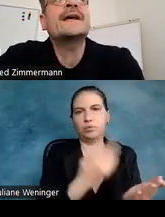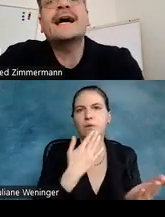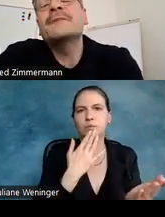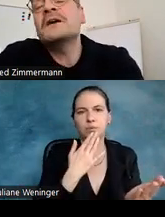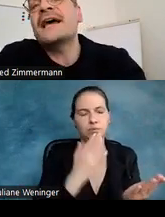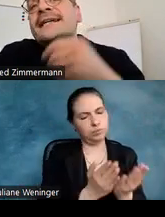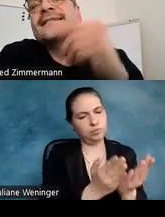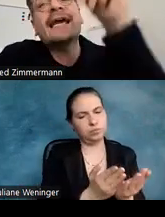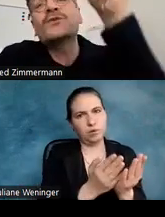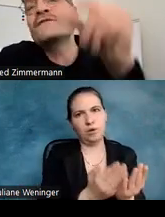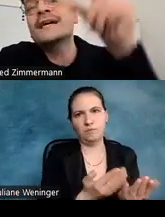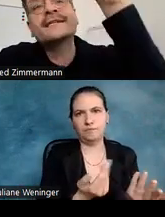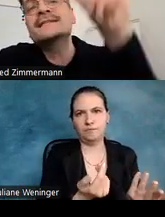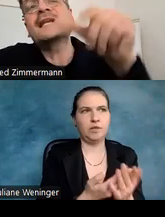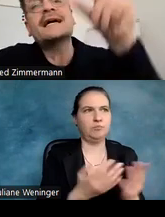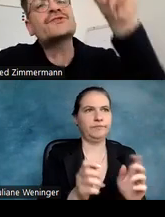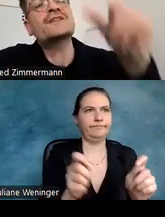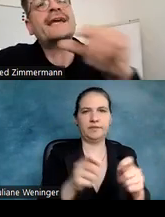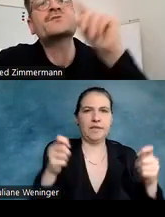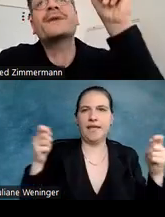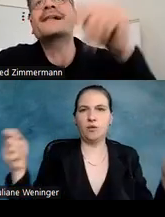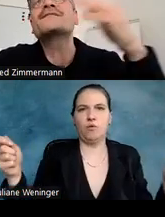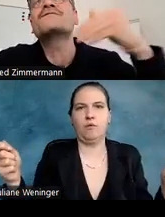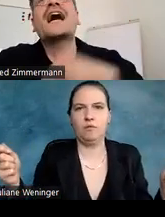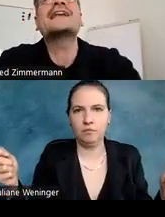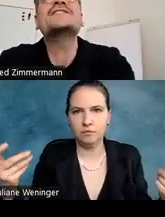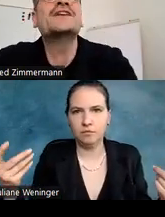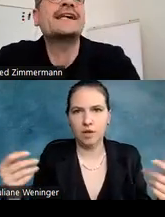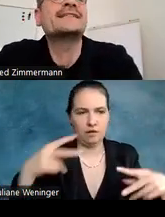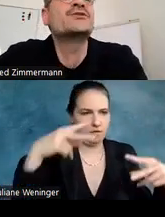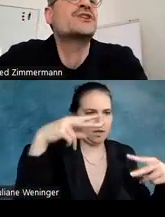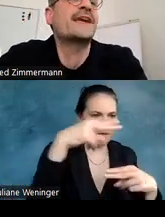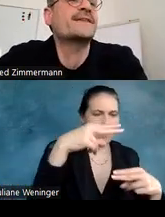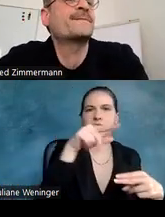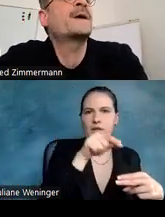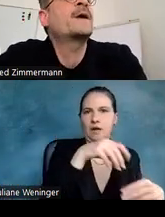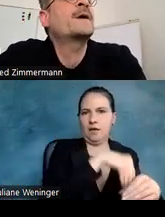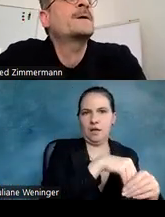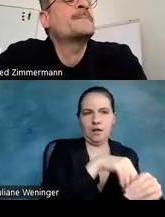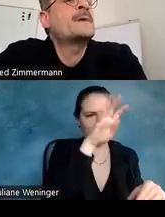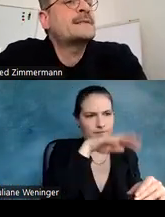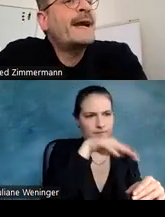in einer Zeitung, während es die klassischen Textspalten, wo der eigentliche Inhalt drin steckt.